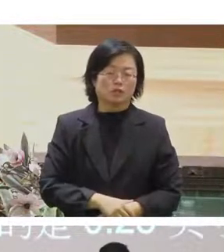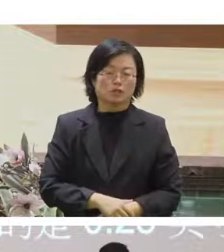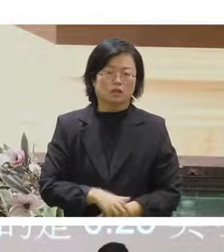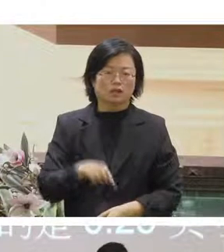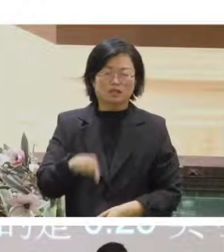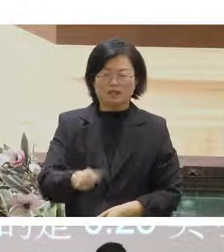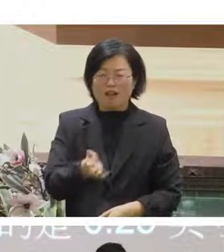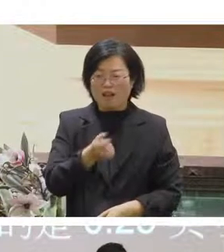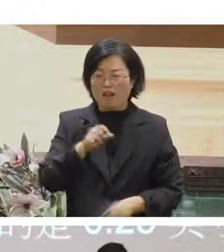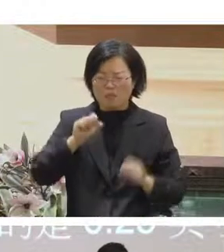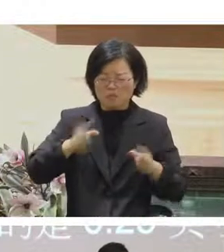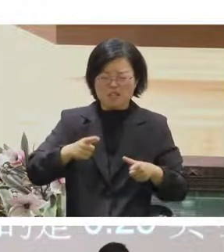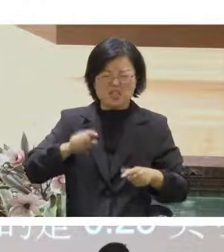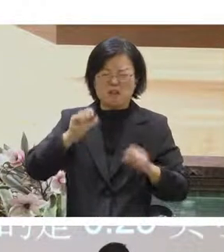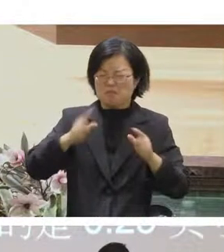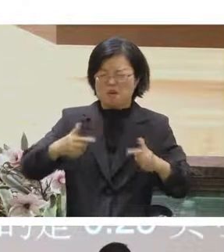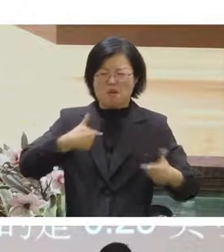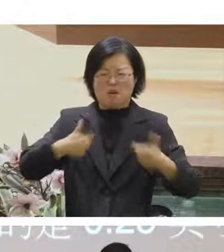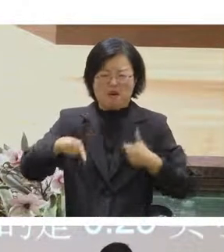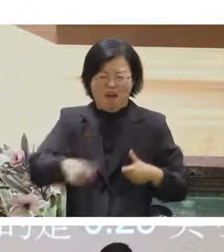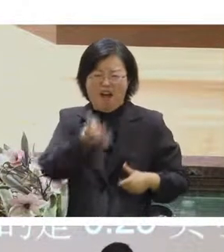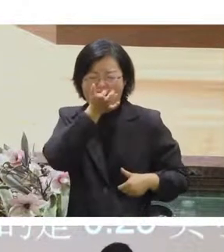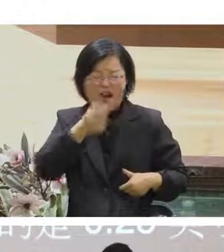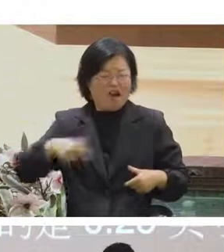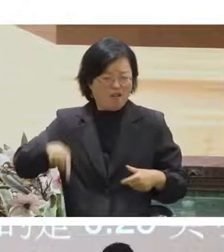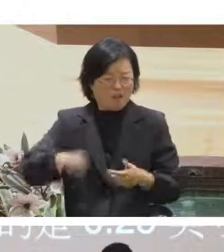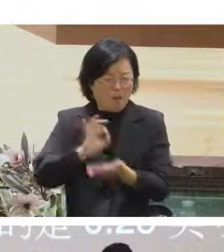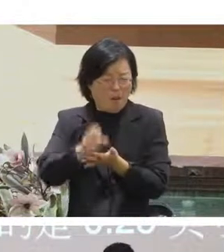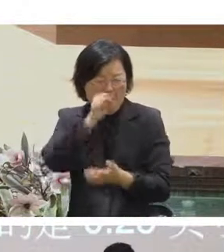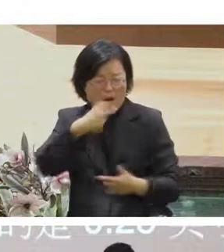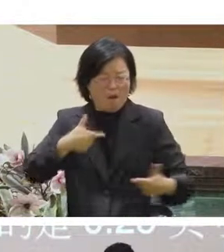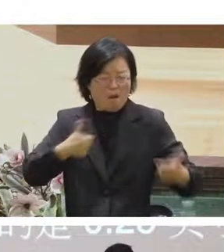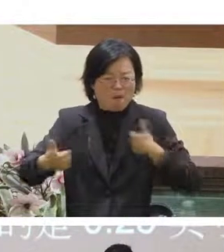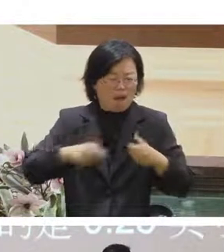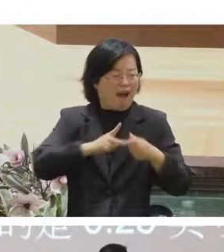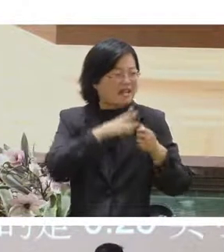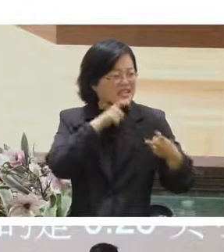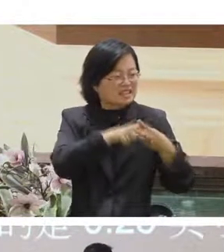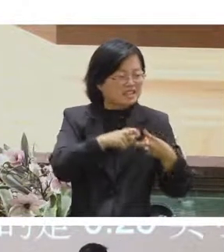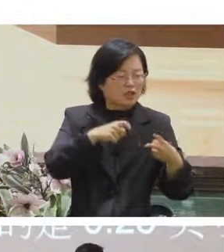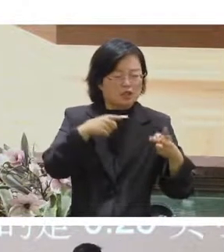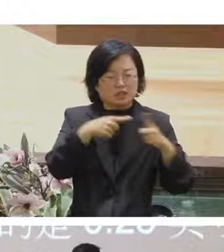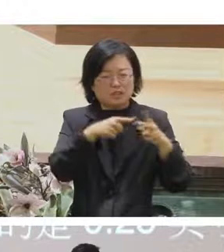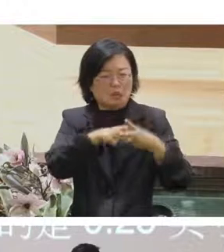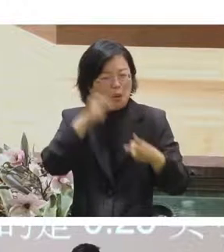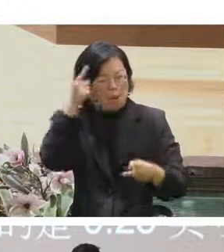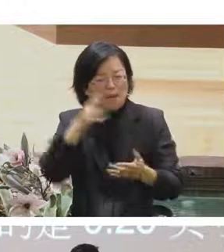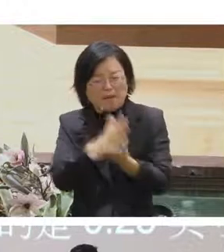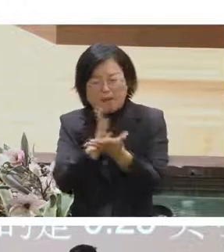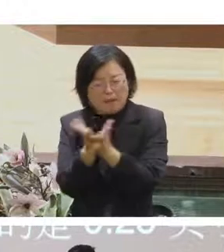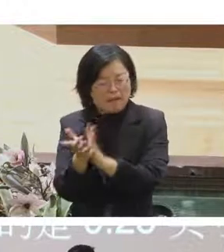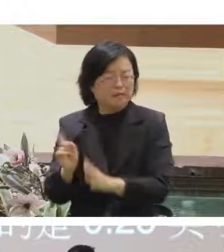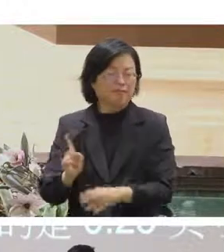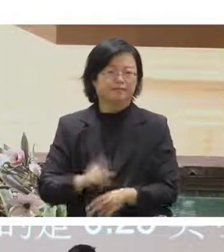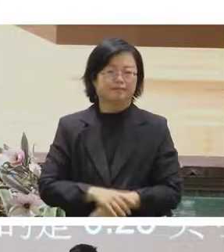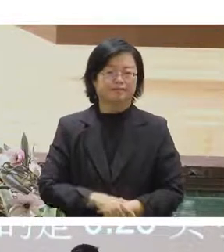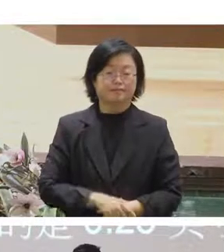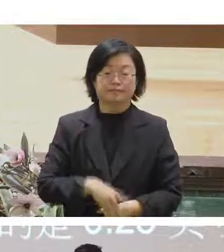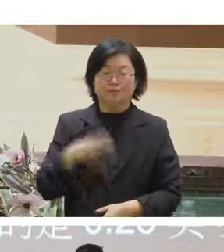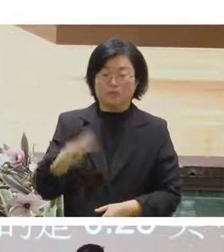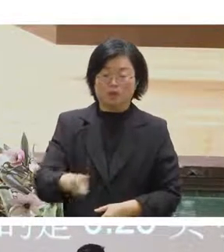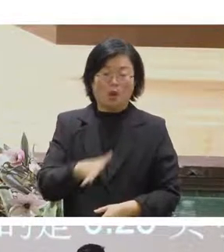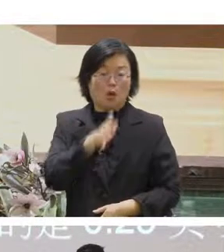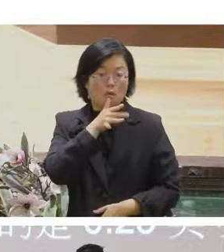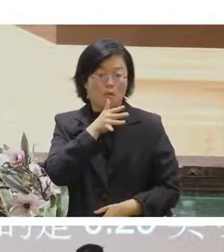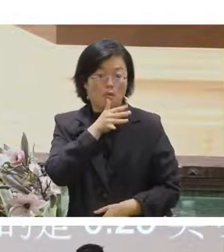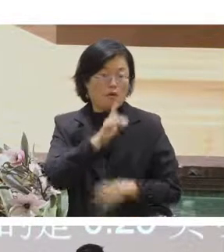厲害很厲害的功能這個功能是運用人工智慧等等等等或者是另外一個就是說話的方式